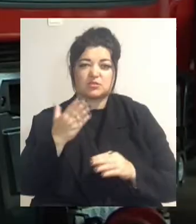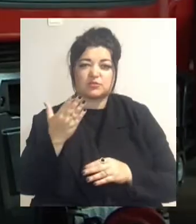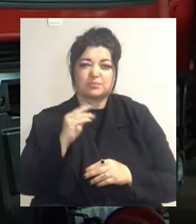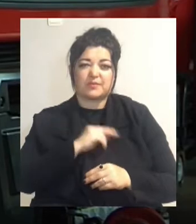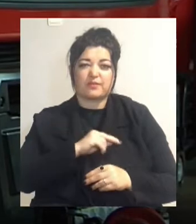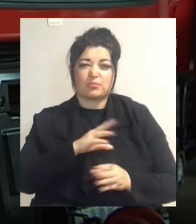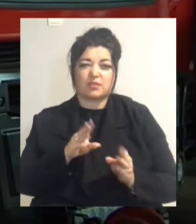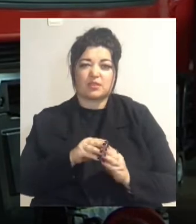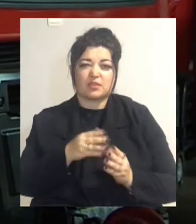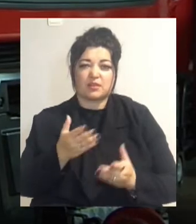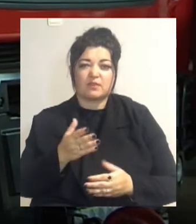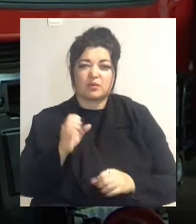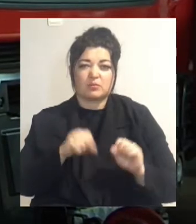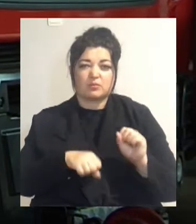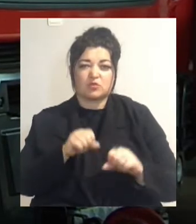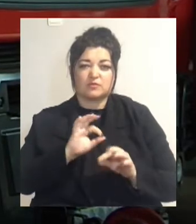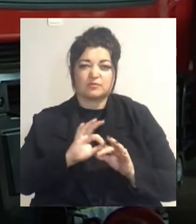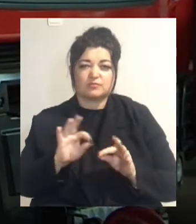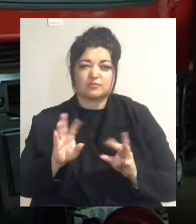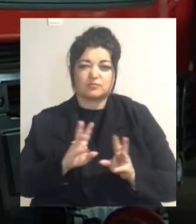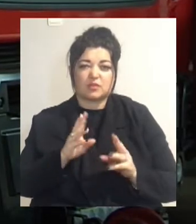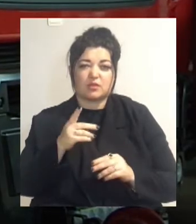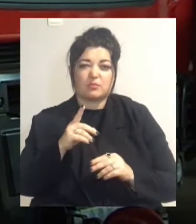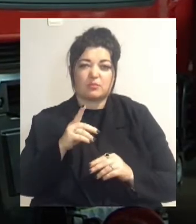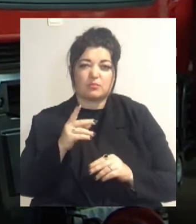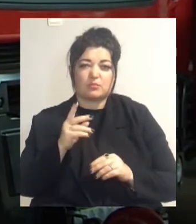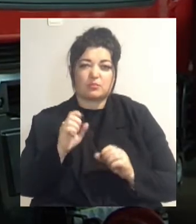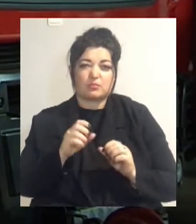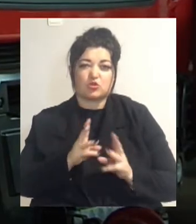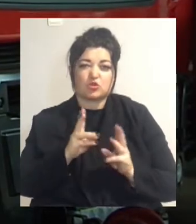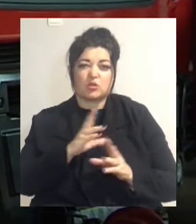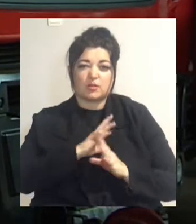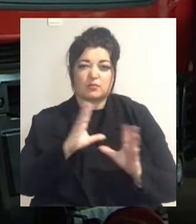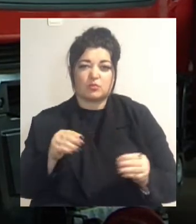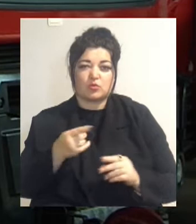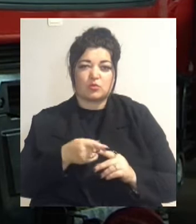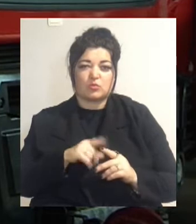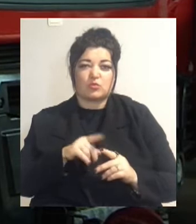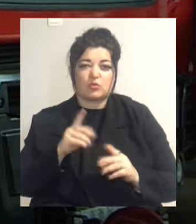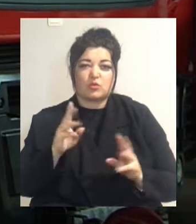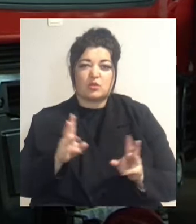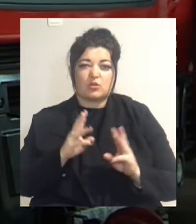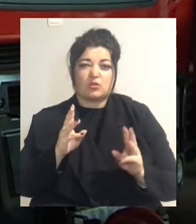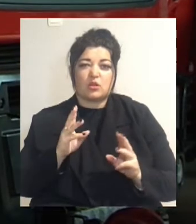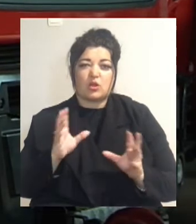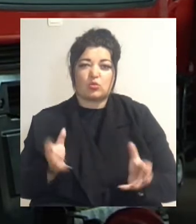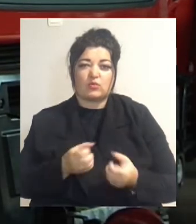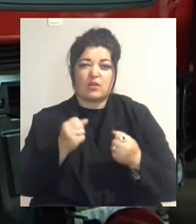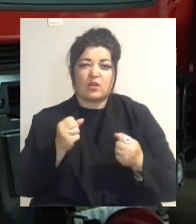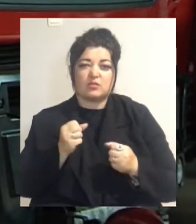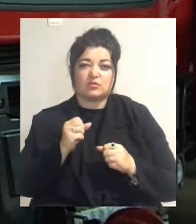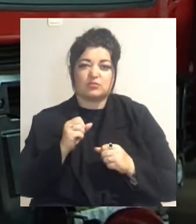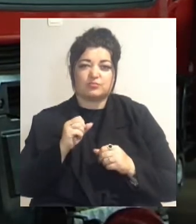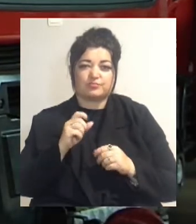Можливості під'їзду та гасіння пожежі не було, тому рятувальники здійснювали моніторинг ситуації.